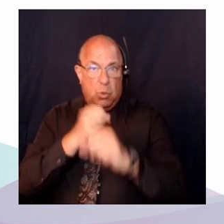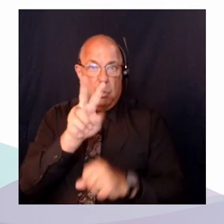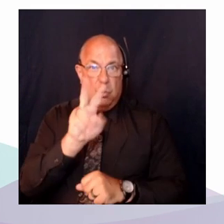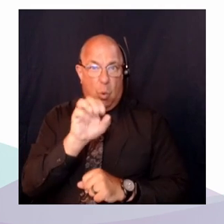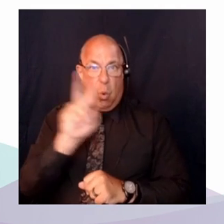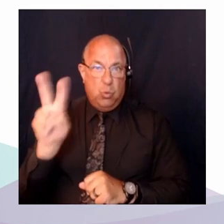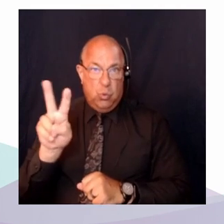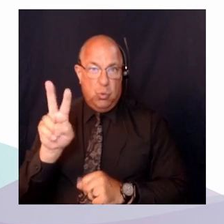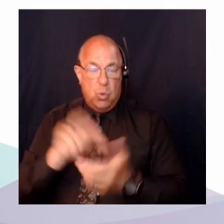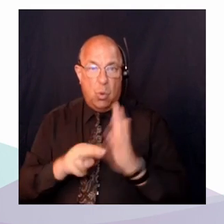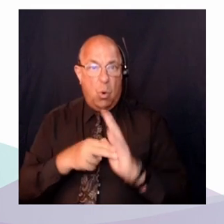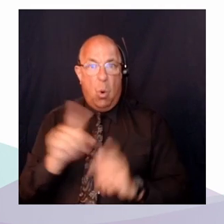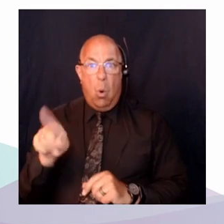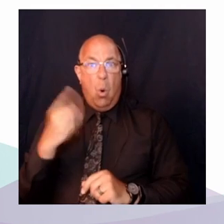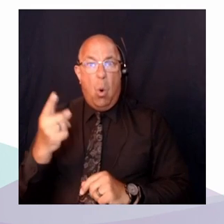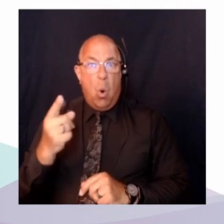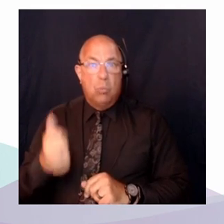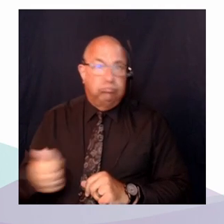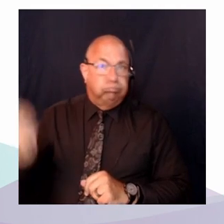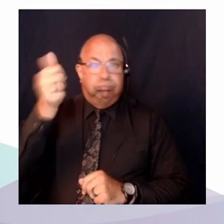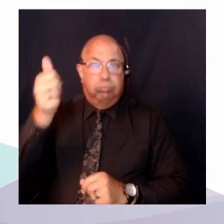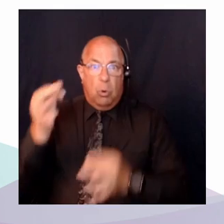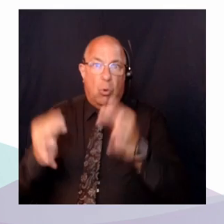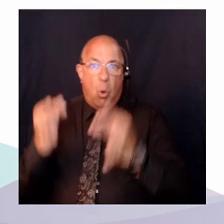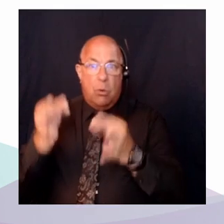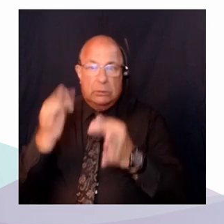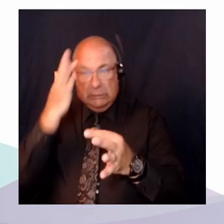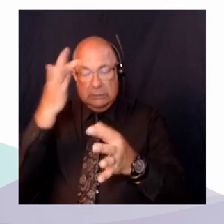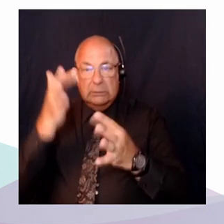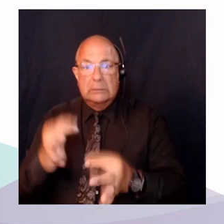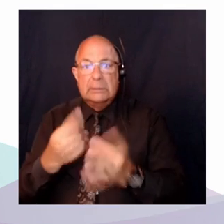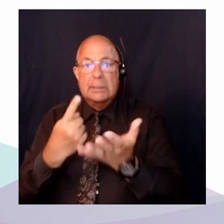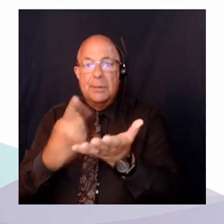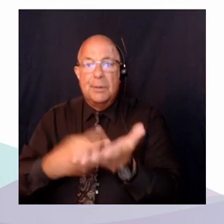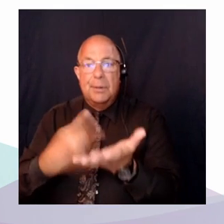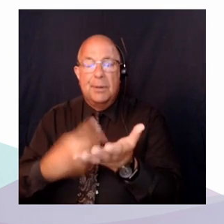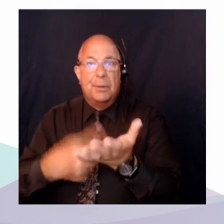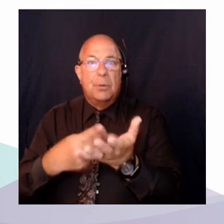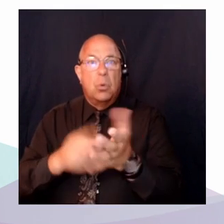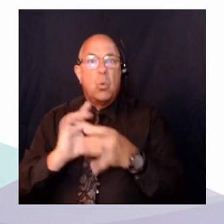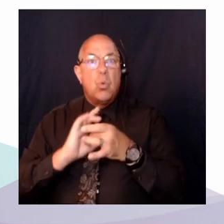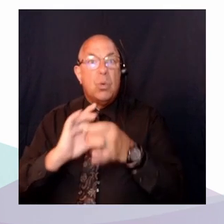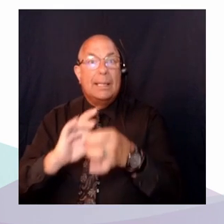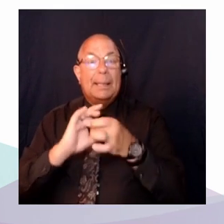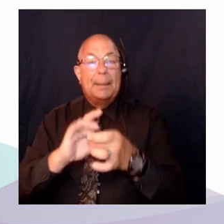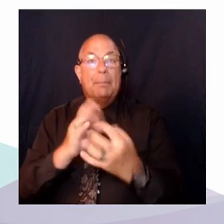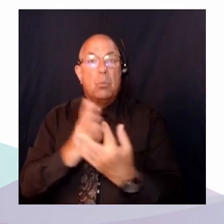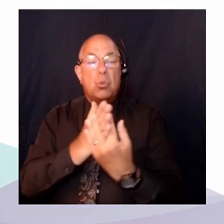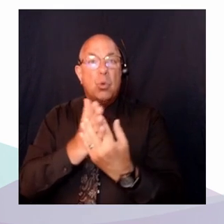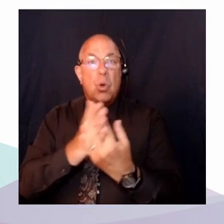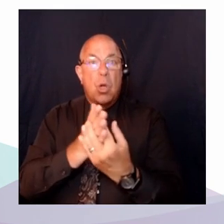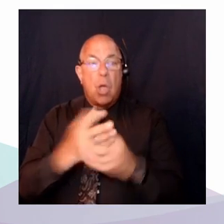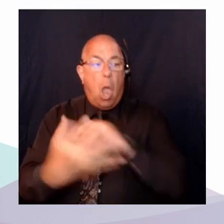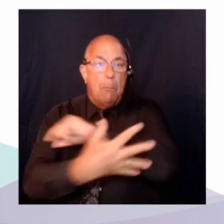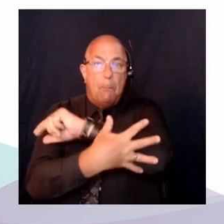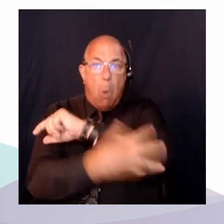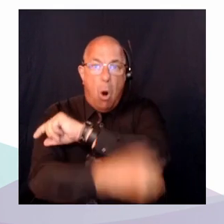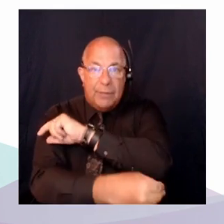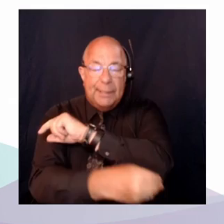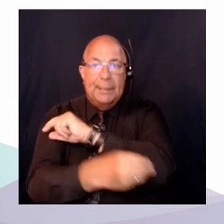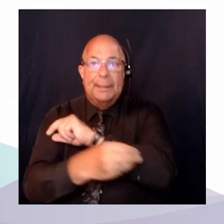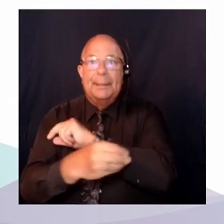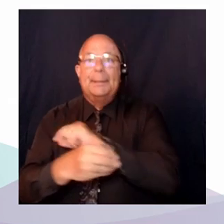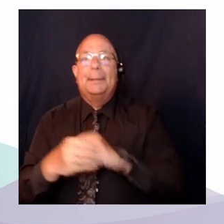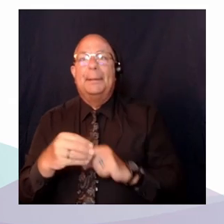des liens entre la pauvreté, le fait d'être prestataire d'aide sociale